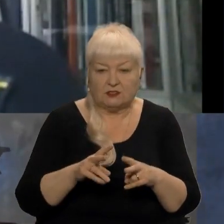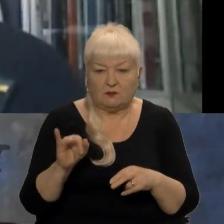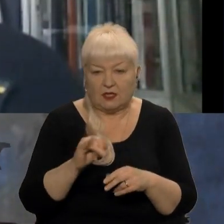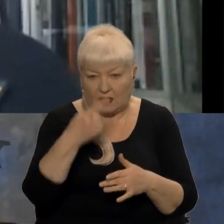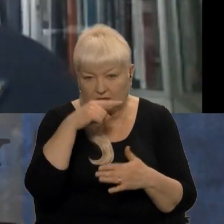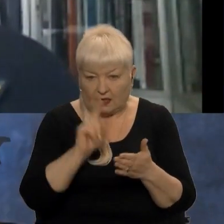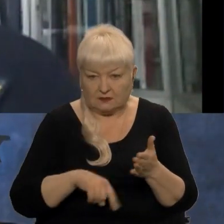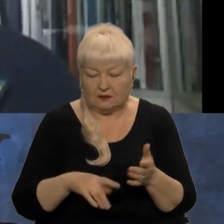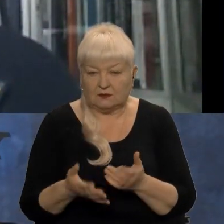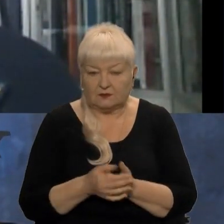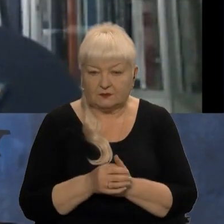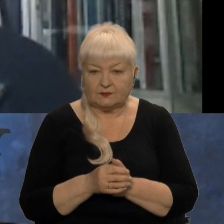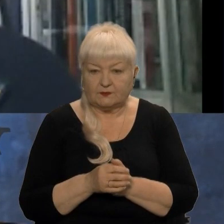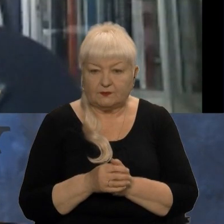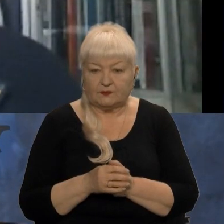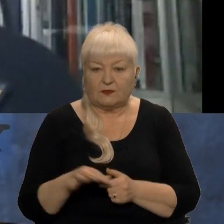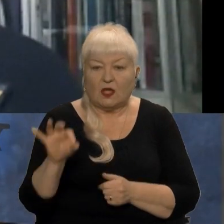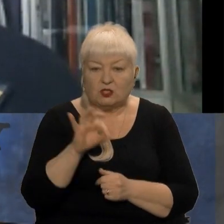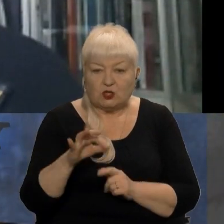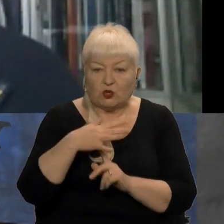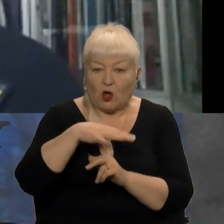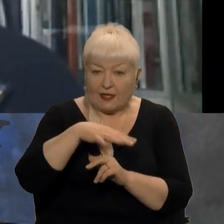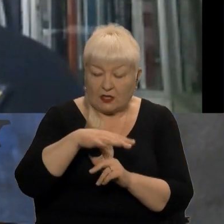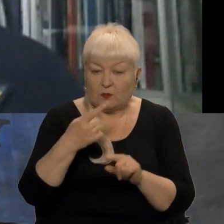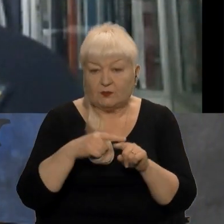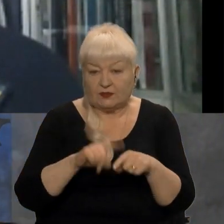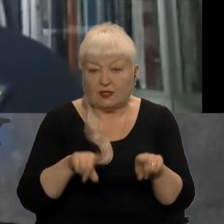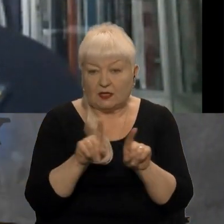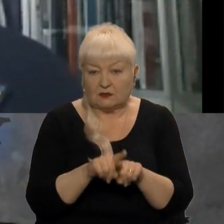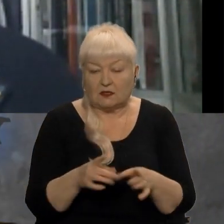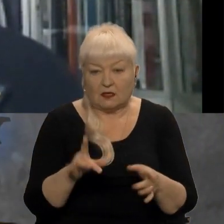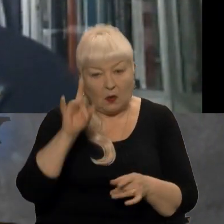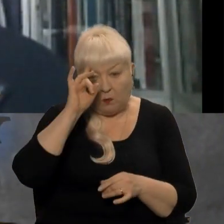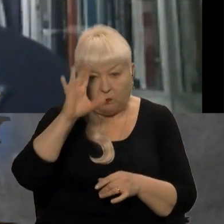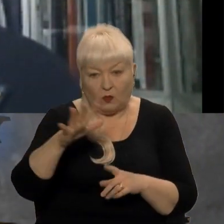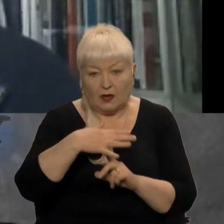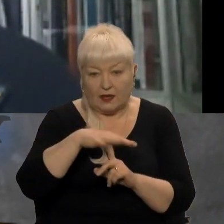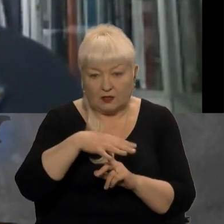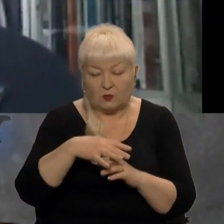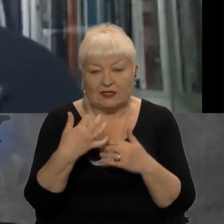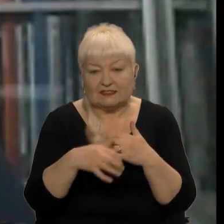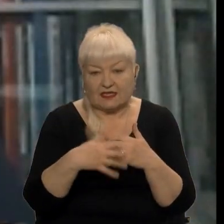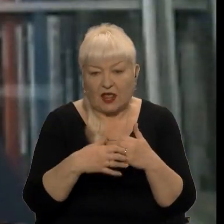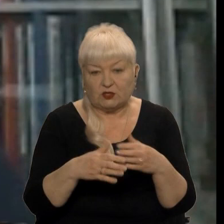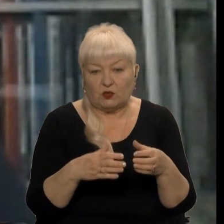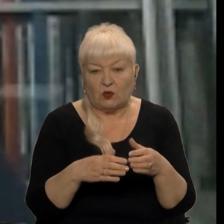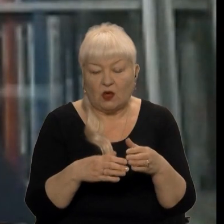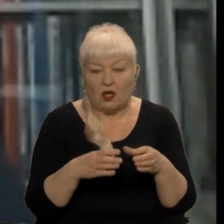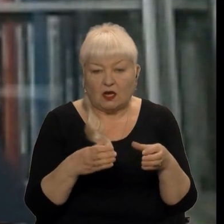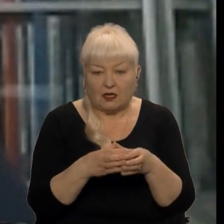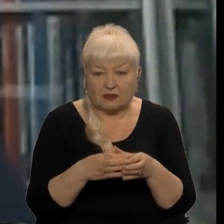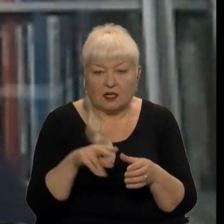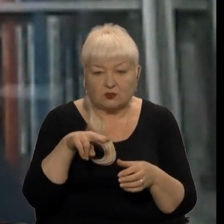Ну, щодо гелікоптера, це такий досить популярний гелікоптер середнього класу, розвиток сімейства